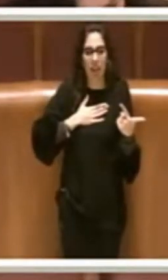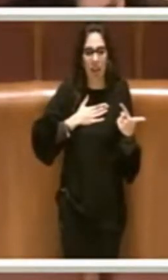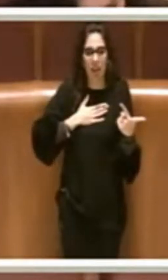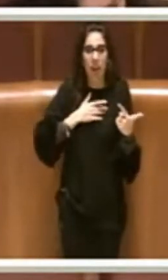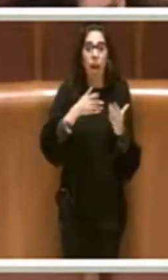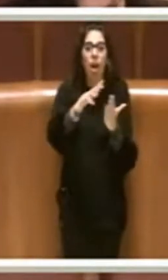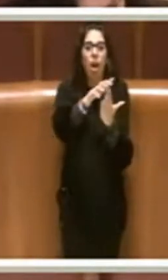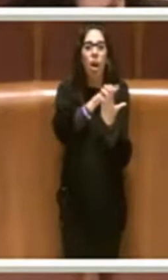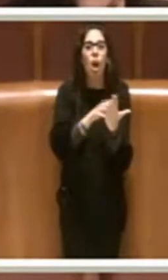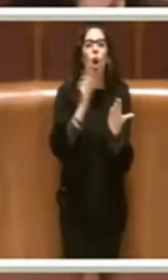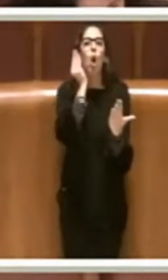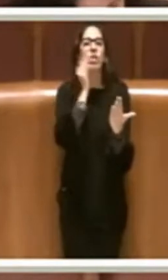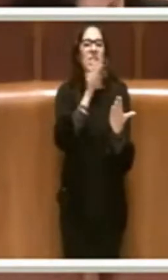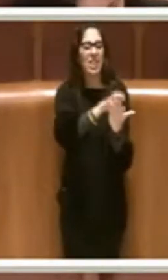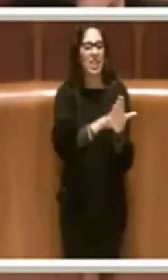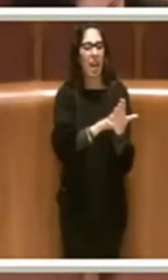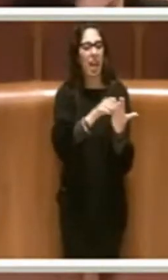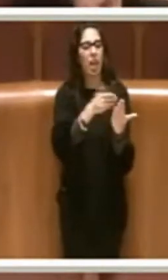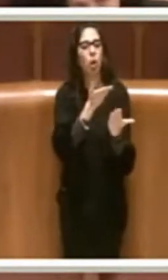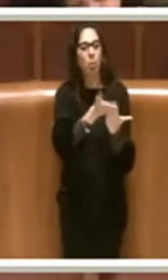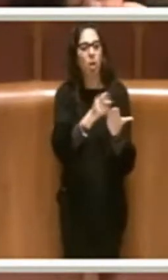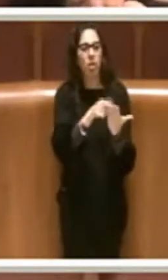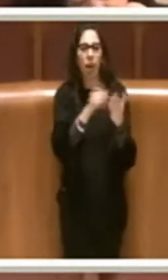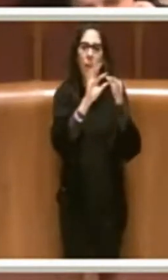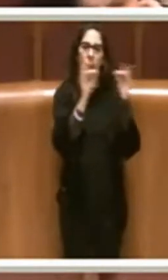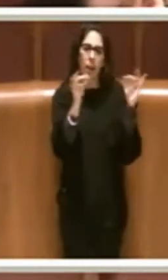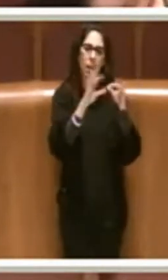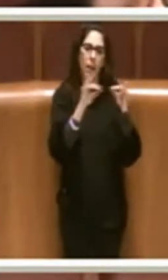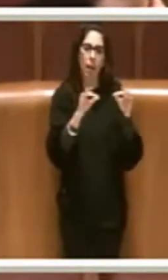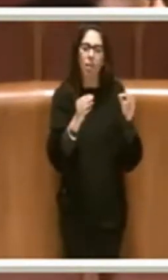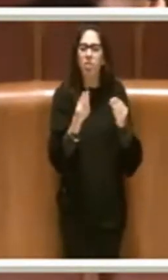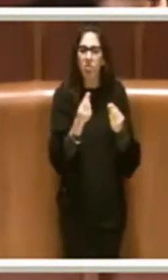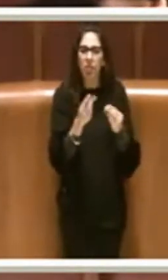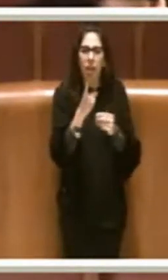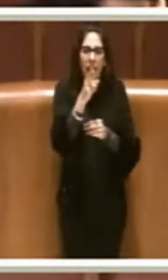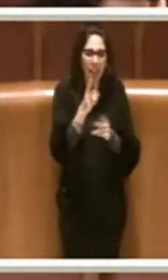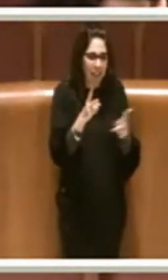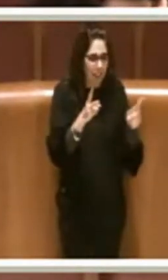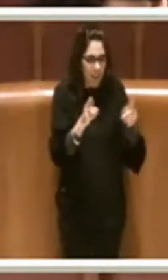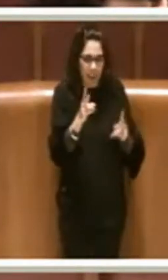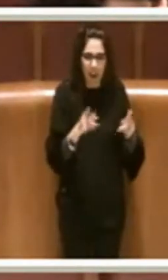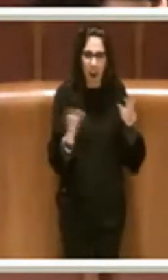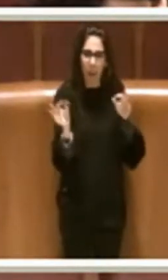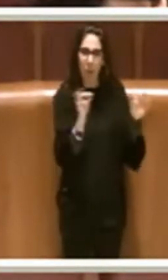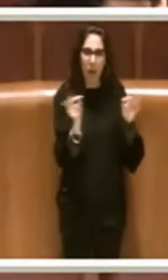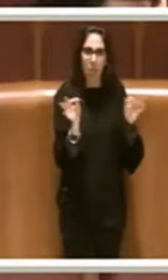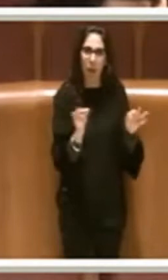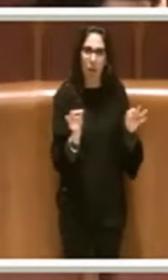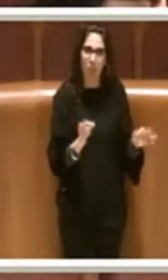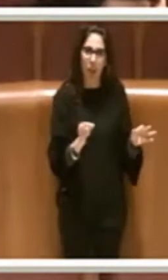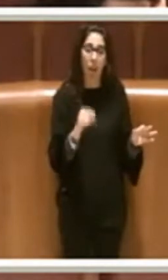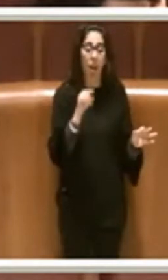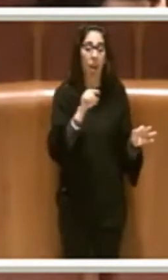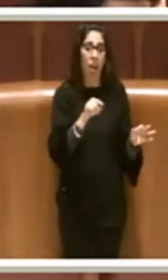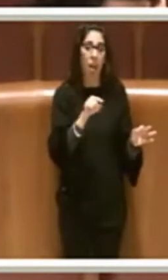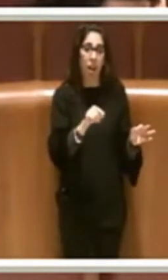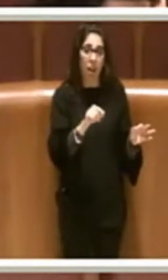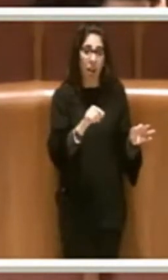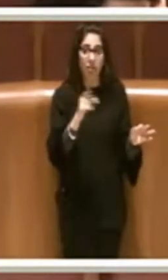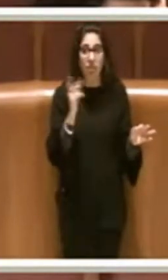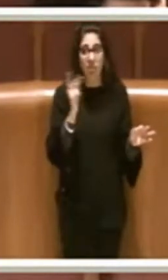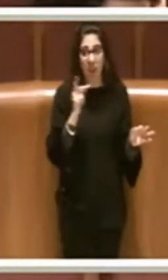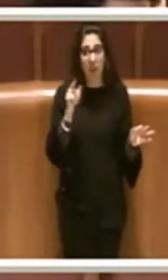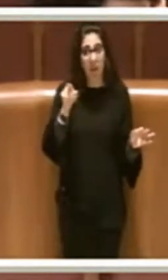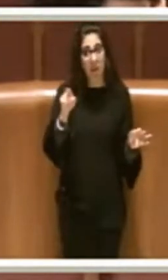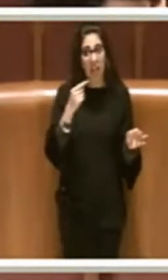mozione riporta passi che sono frutto di un'operazione di tagli e cuci che semplicemente non fa onore a chi l'ha